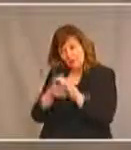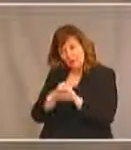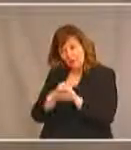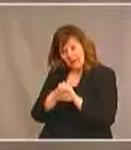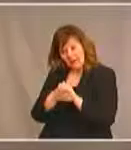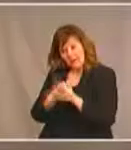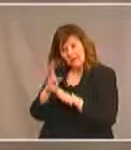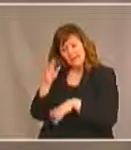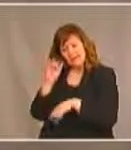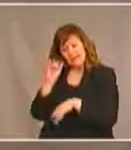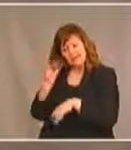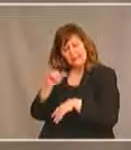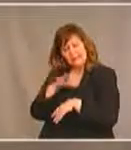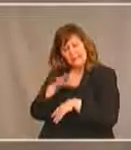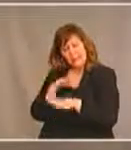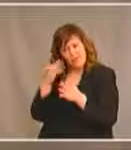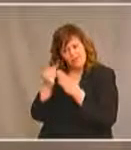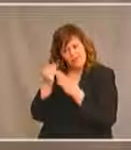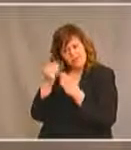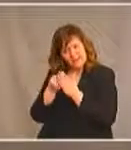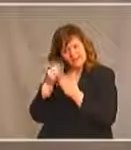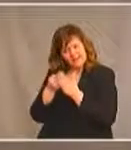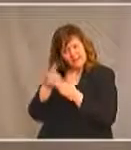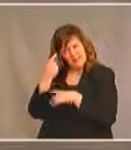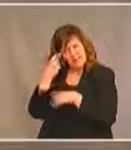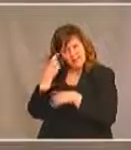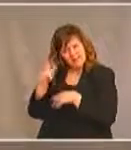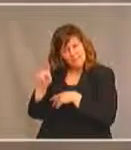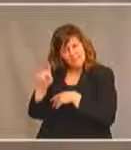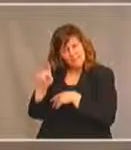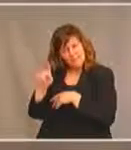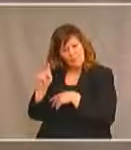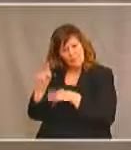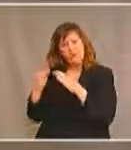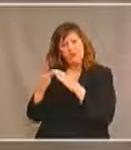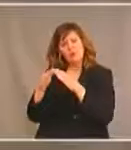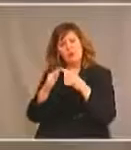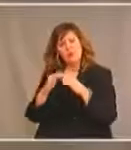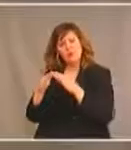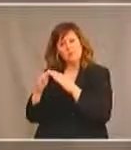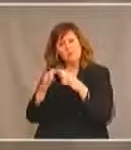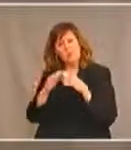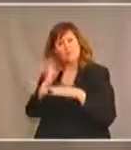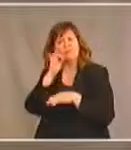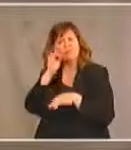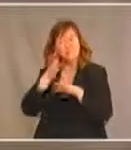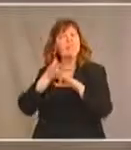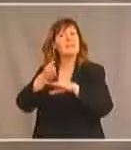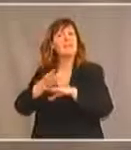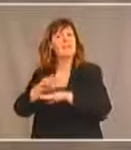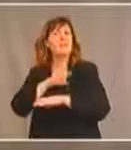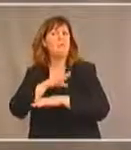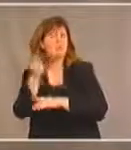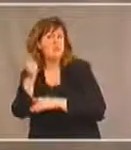si du financement sera disponible pour rendre les communautés autochtones accessibles. Et sinon, comment est que les Premières Nations